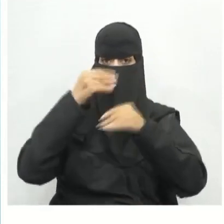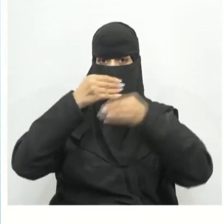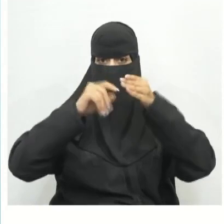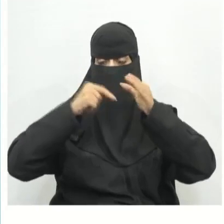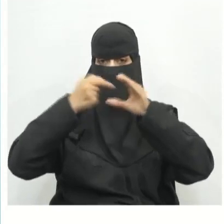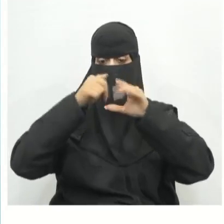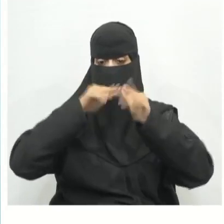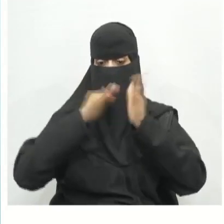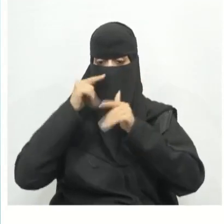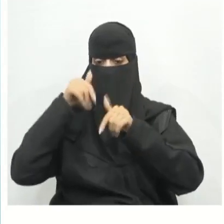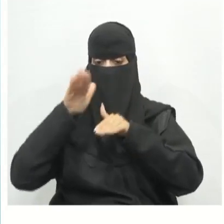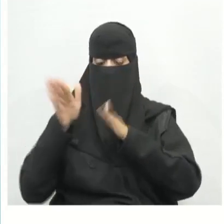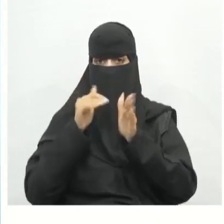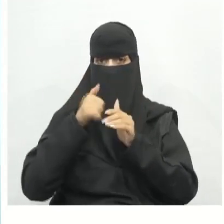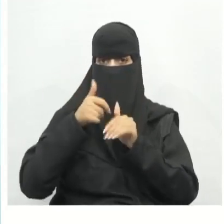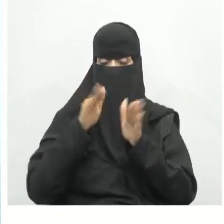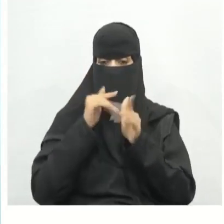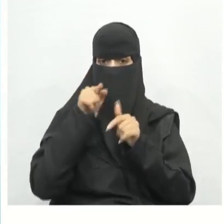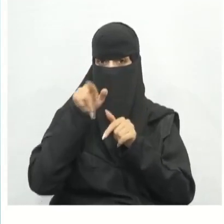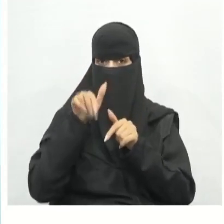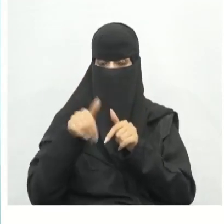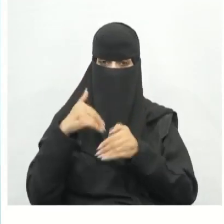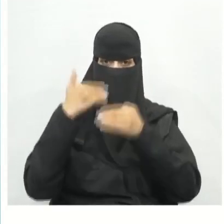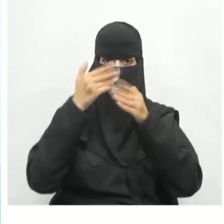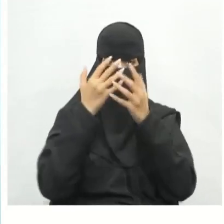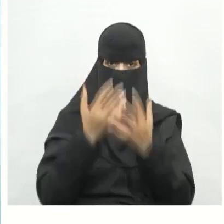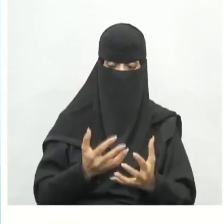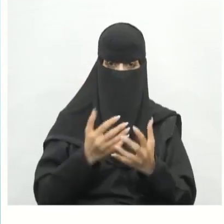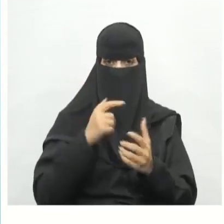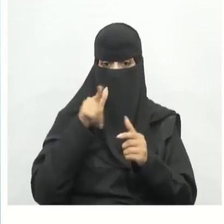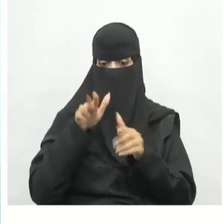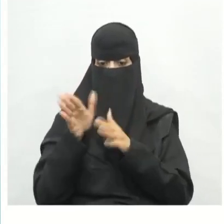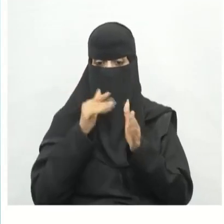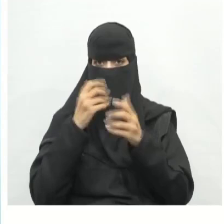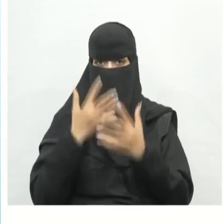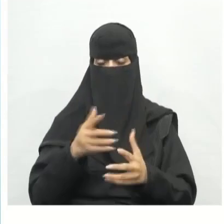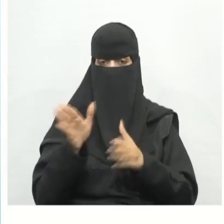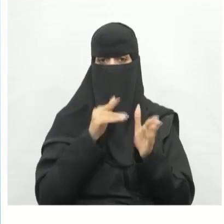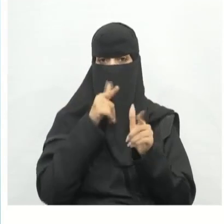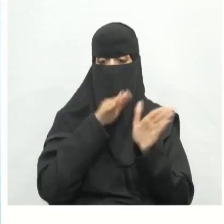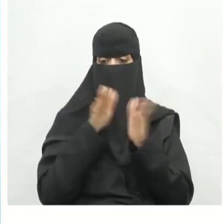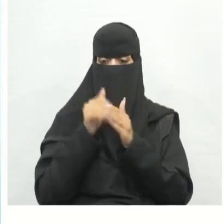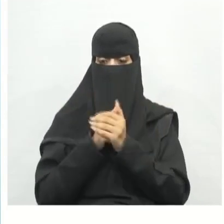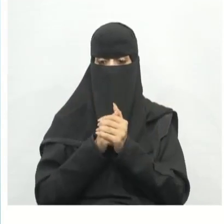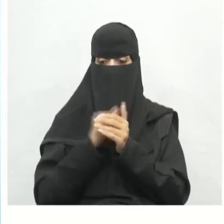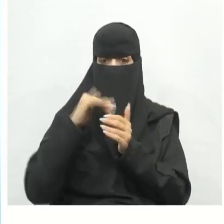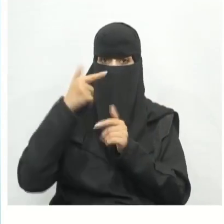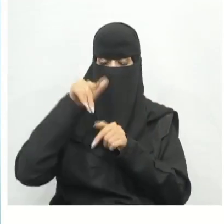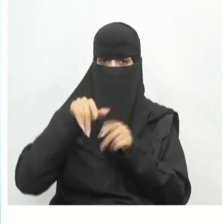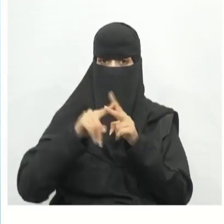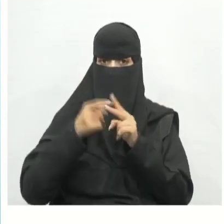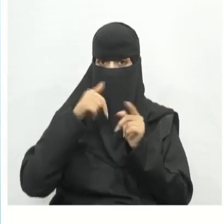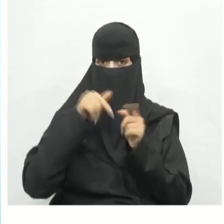بطاريات ليثيوم آيون تقيلة لكن هذا يؤدي إلى ثقل الشاحنات أو ثقل وزن الشاحنات بدأ